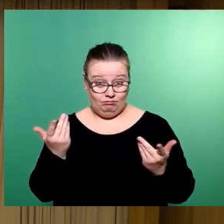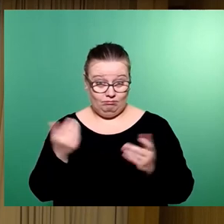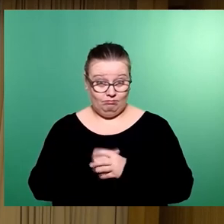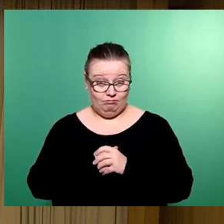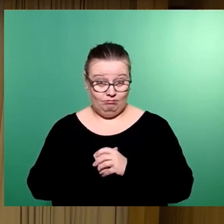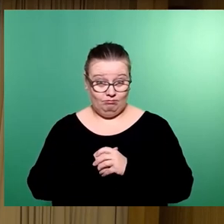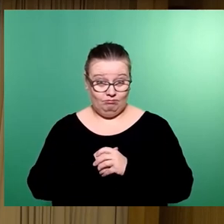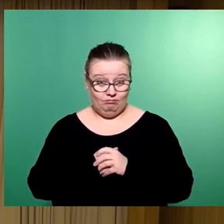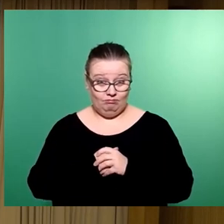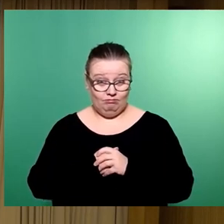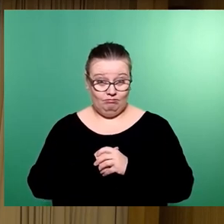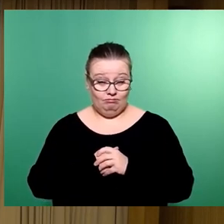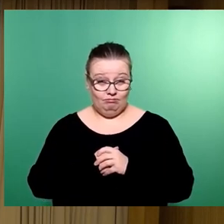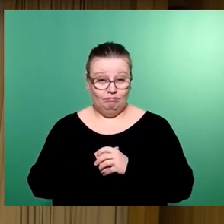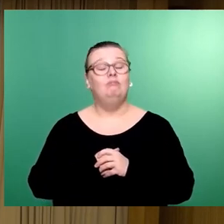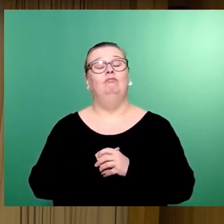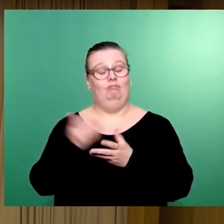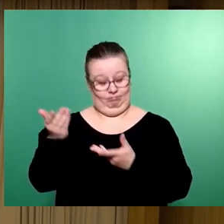Herr Liebmann, wollen Sie nochmal bitte schön?